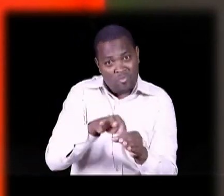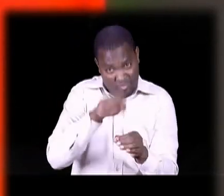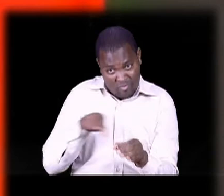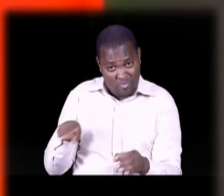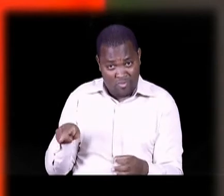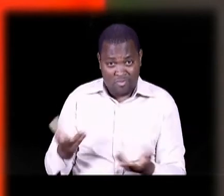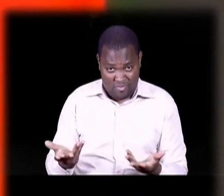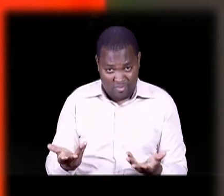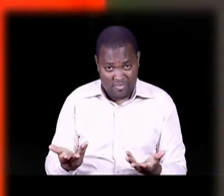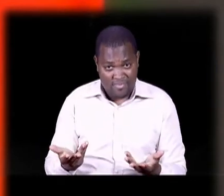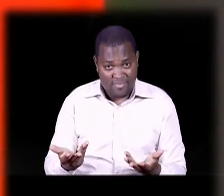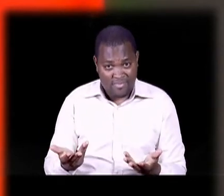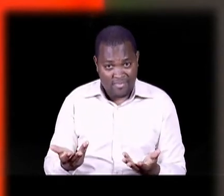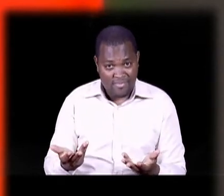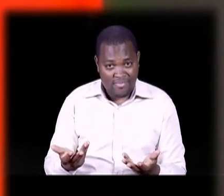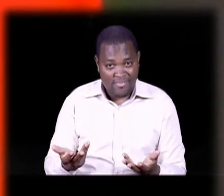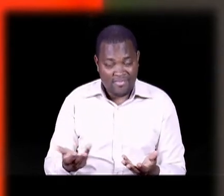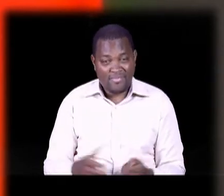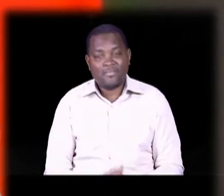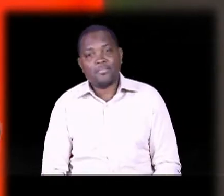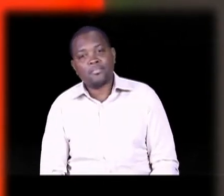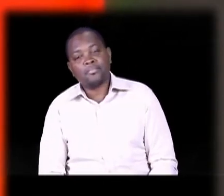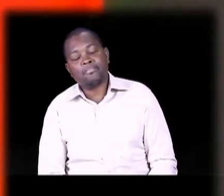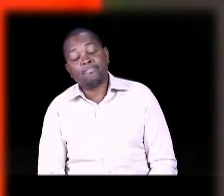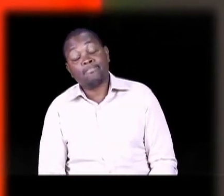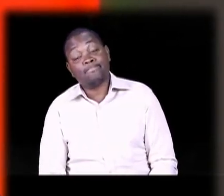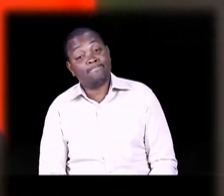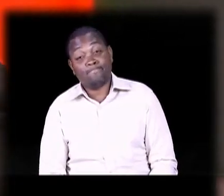Naeza tumia police abstract Kukikwakura Ok